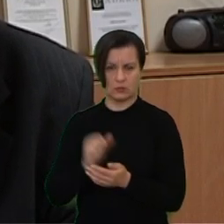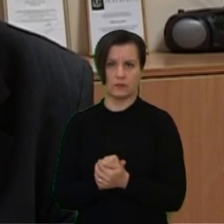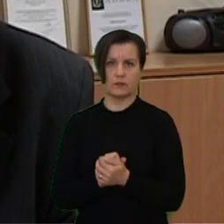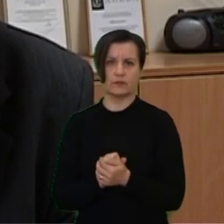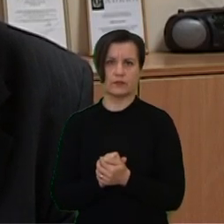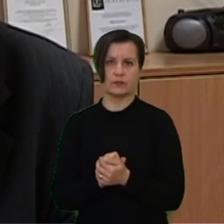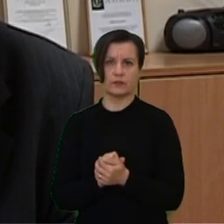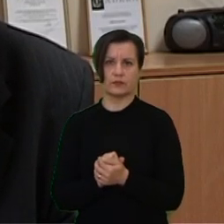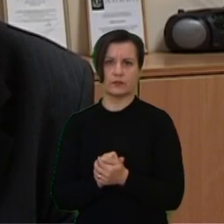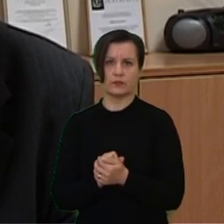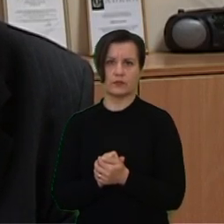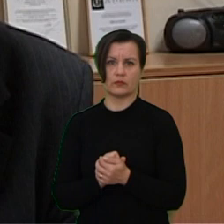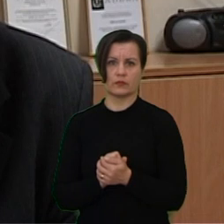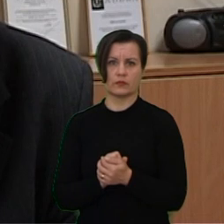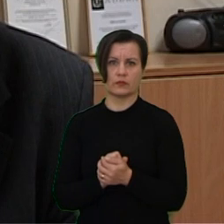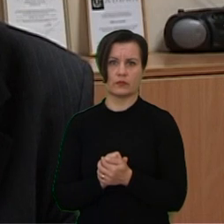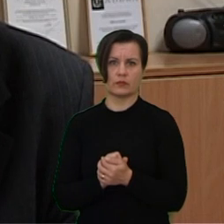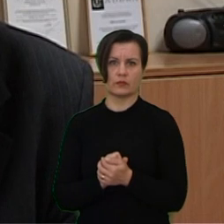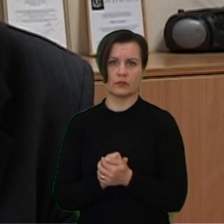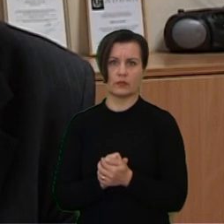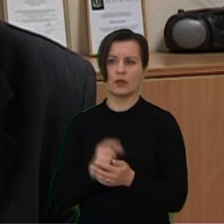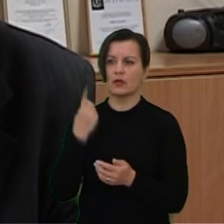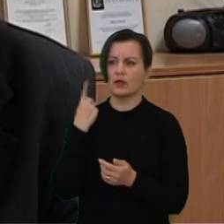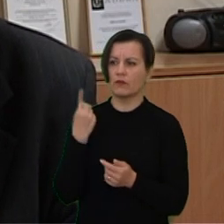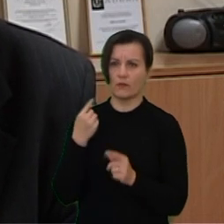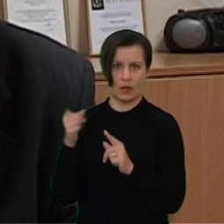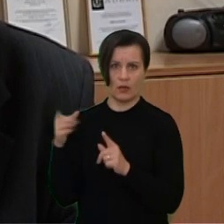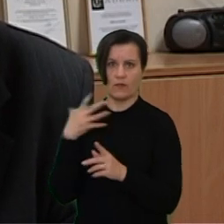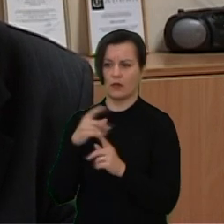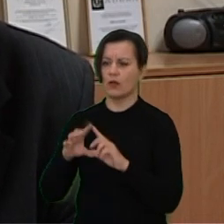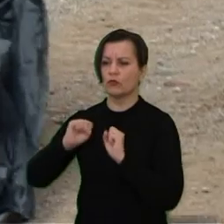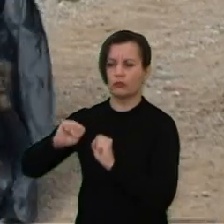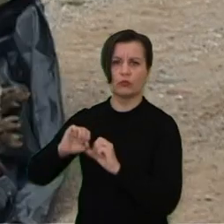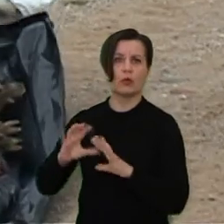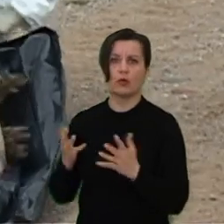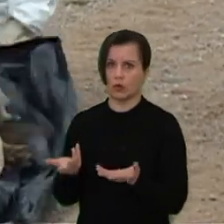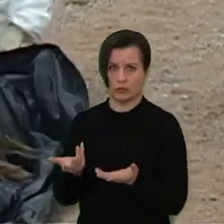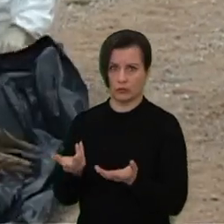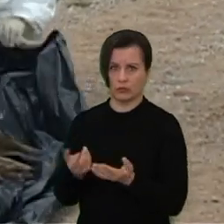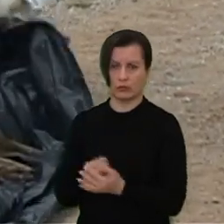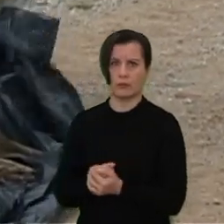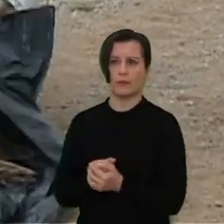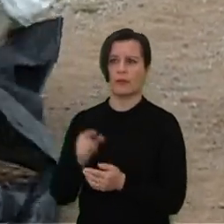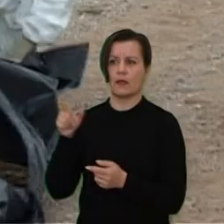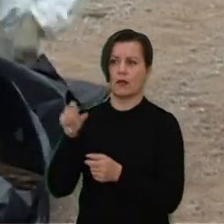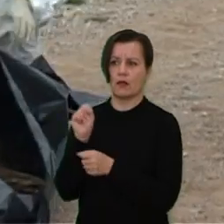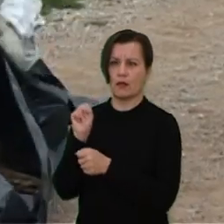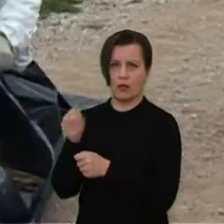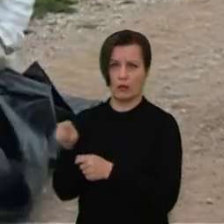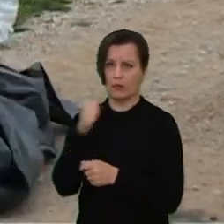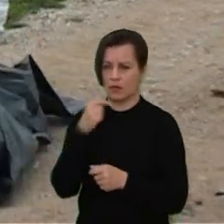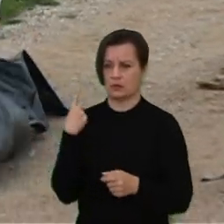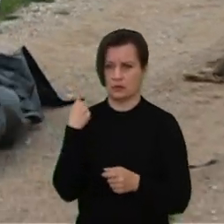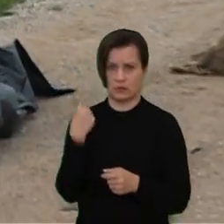viena iš tokių apribojimų priemonių, tai yra, kad jiem nurodoma